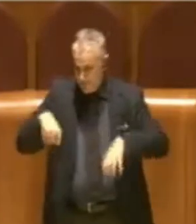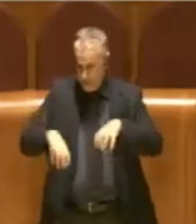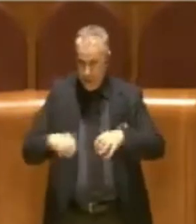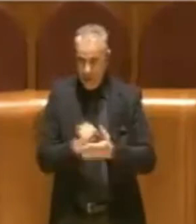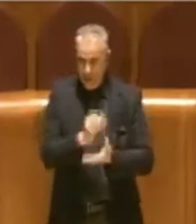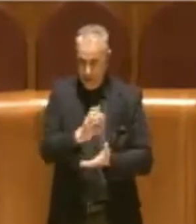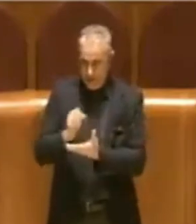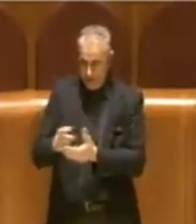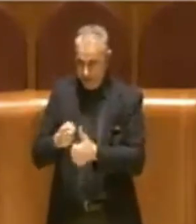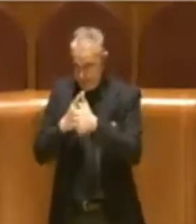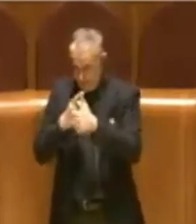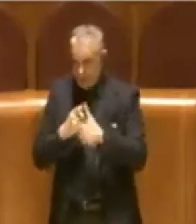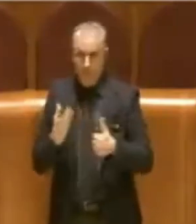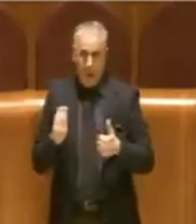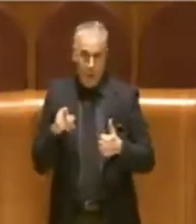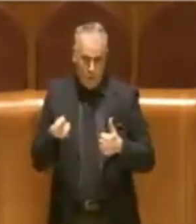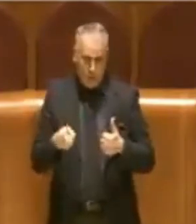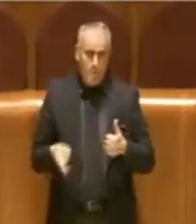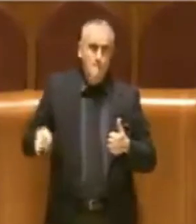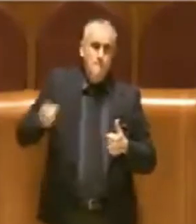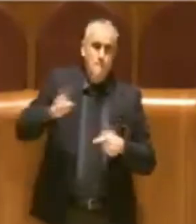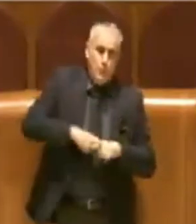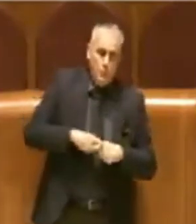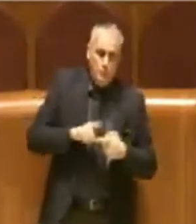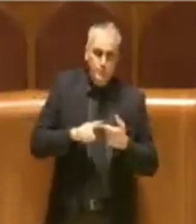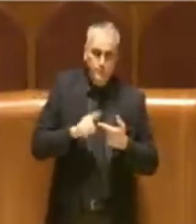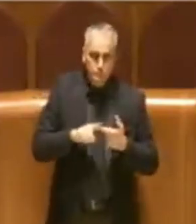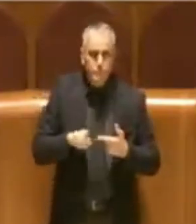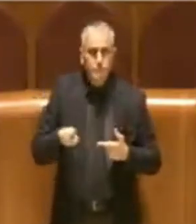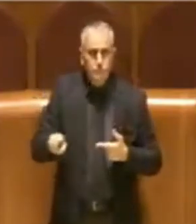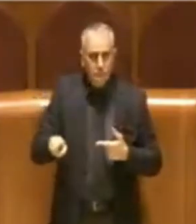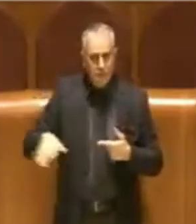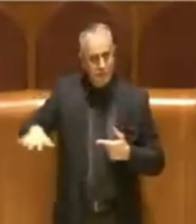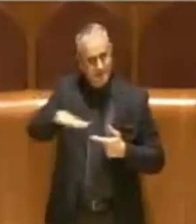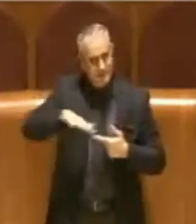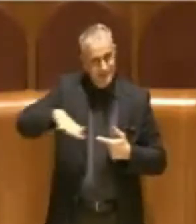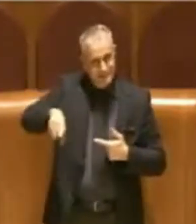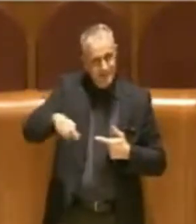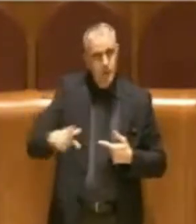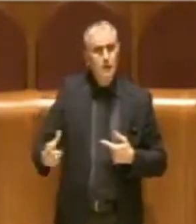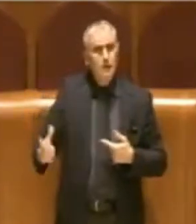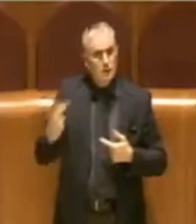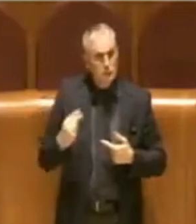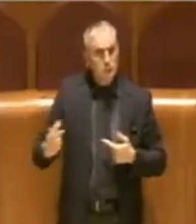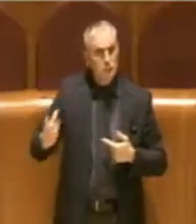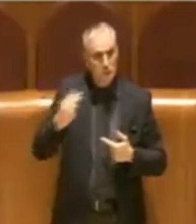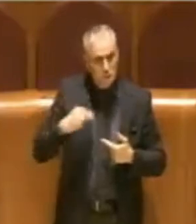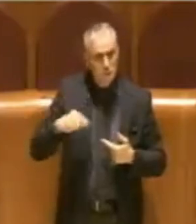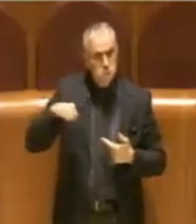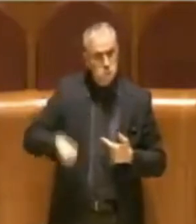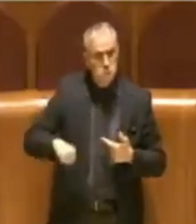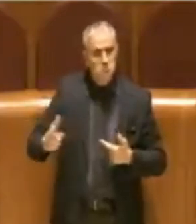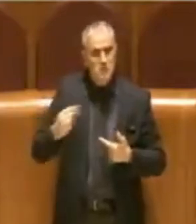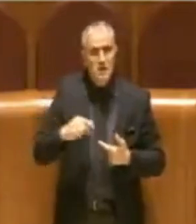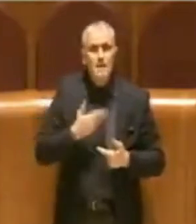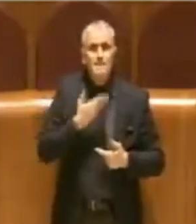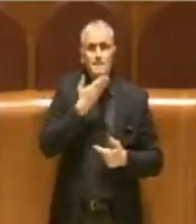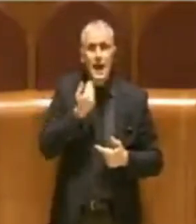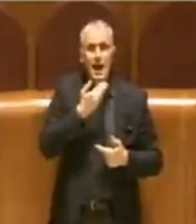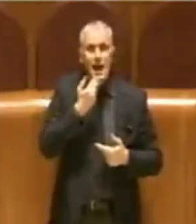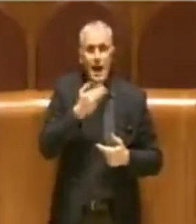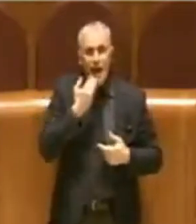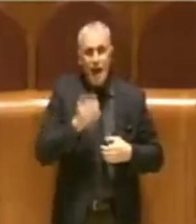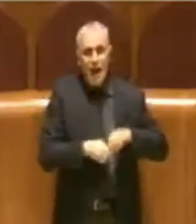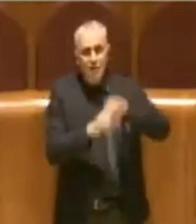voce insistente che viene da quel quadrante è proprio la mancanza di rete fognaria.